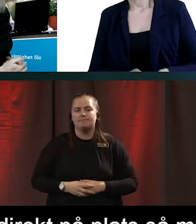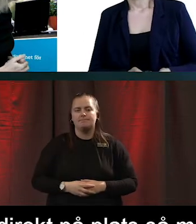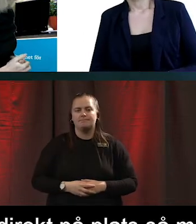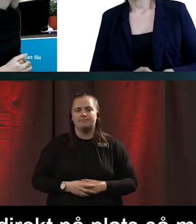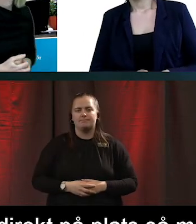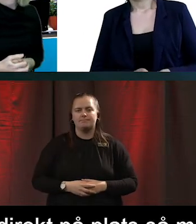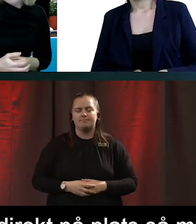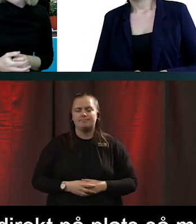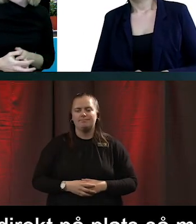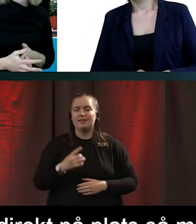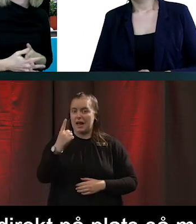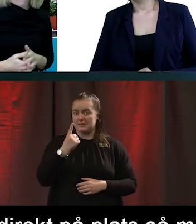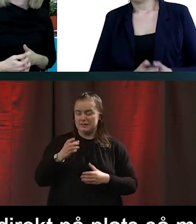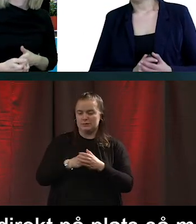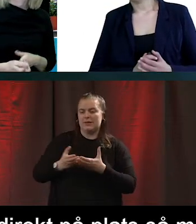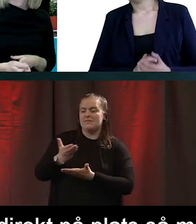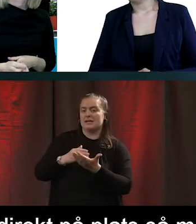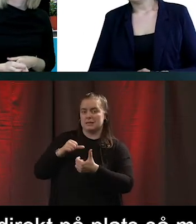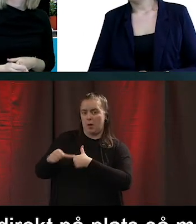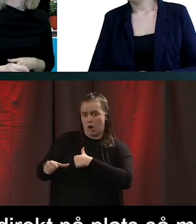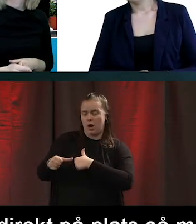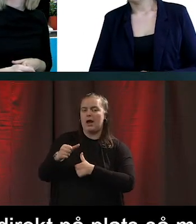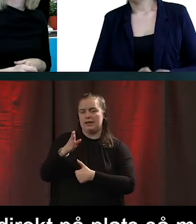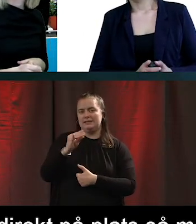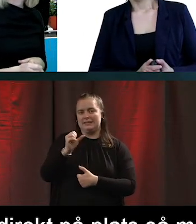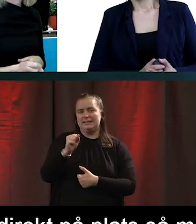En annan samverkanspartner vi har är Digidel.